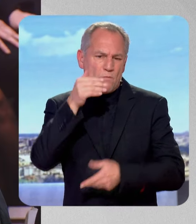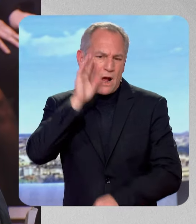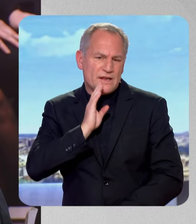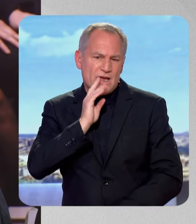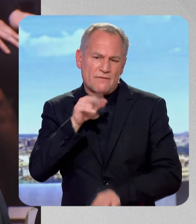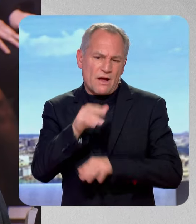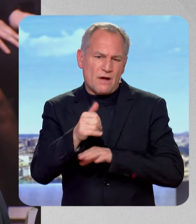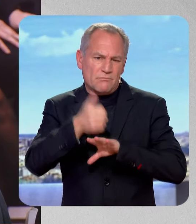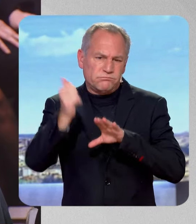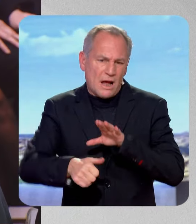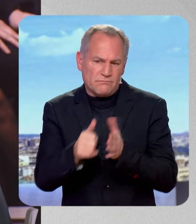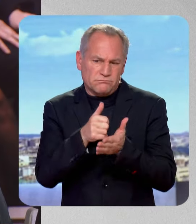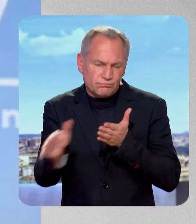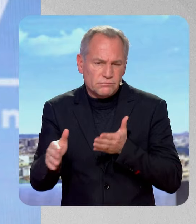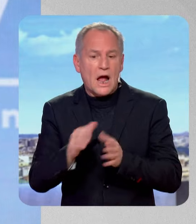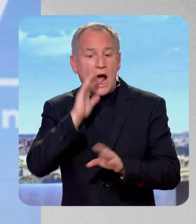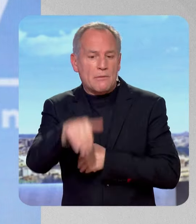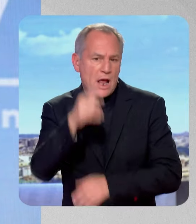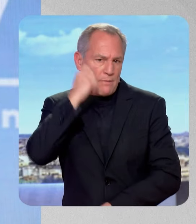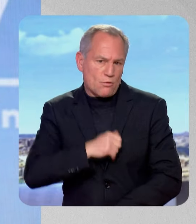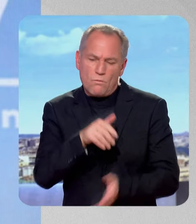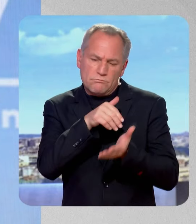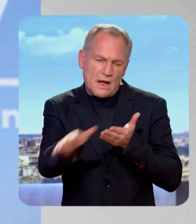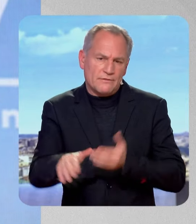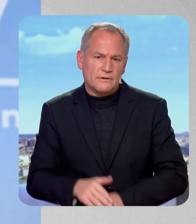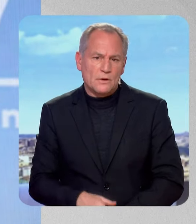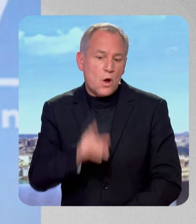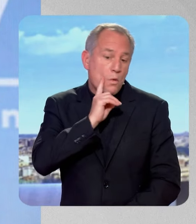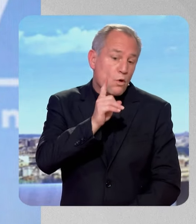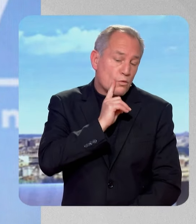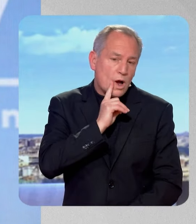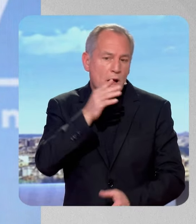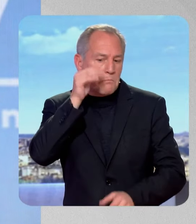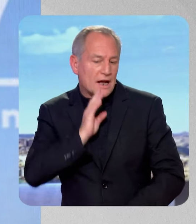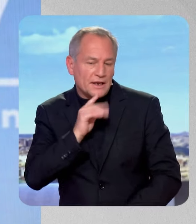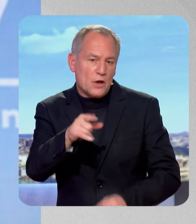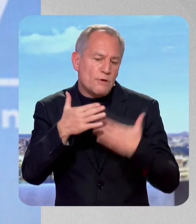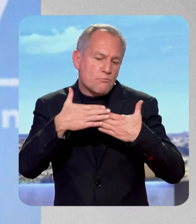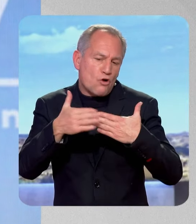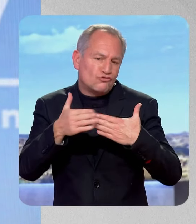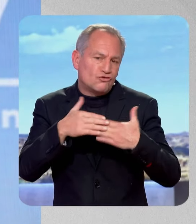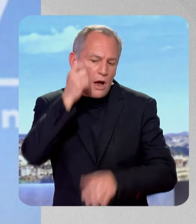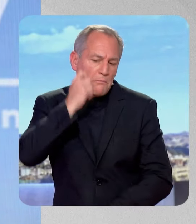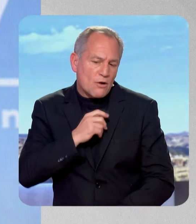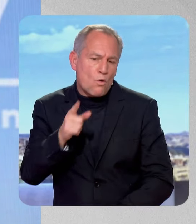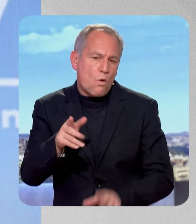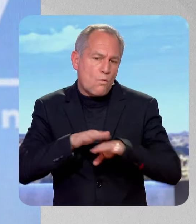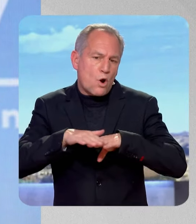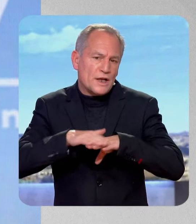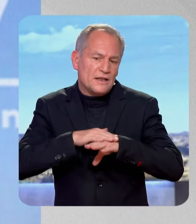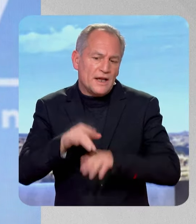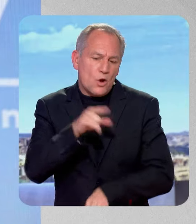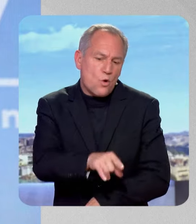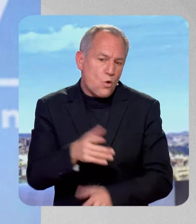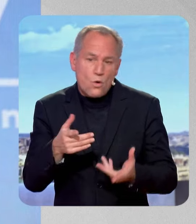partir. Parce que la réalité, c'est que M. Barnier, ce n'est qu'un proxy de la politique macroniste en déliquescence, avec Macron qui ne sait plus